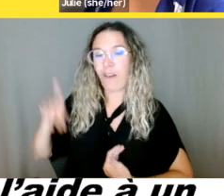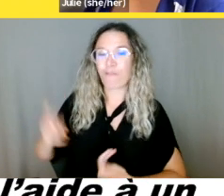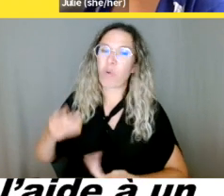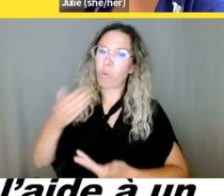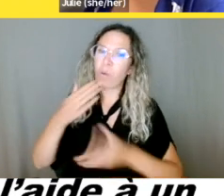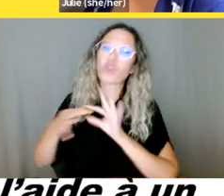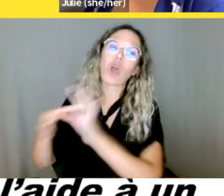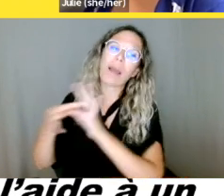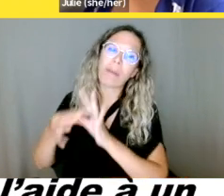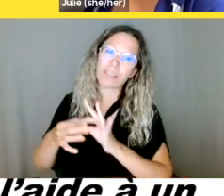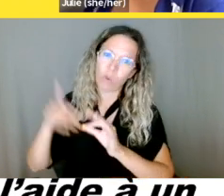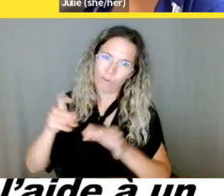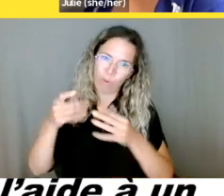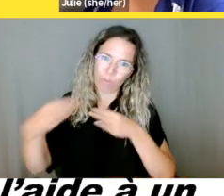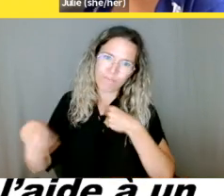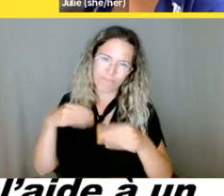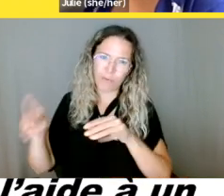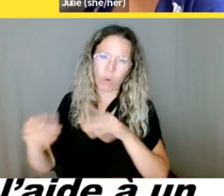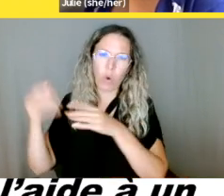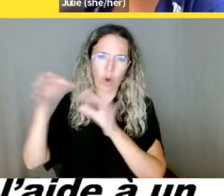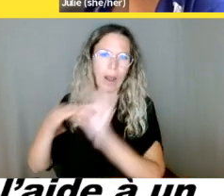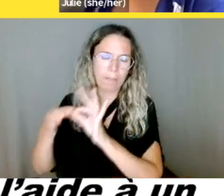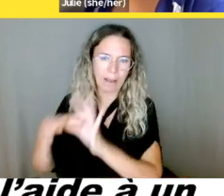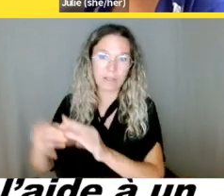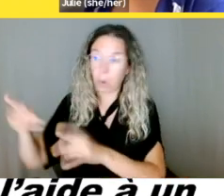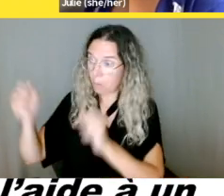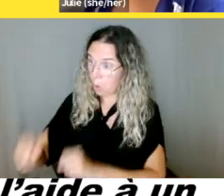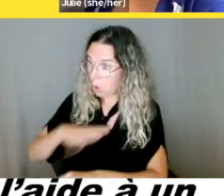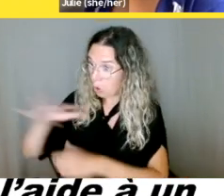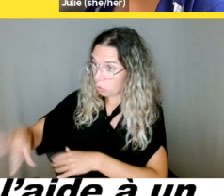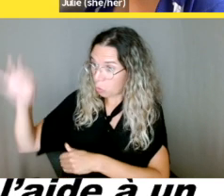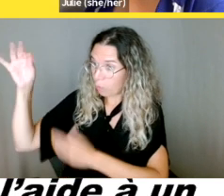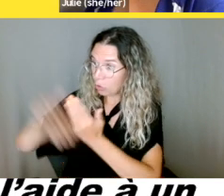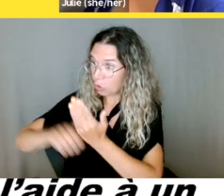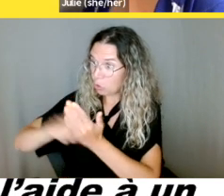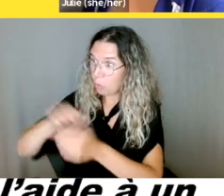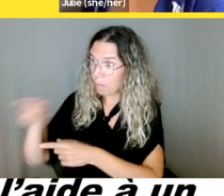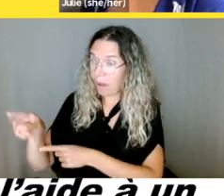accessible, dont en braille, sur les sites internet des organismes gouvernementaux.